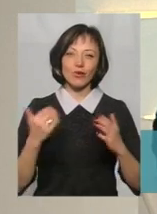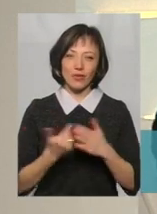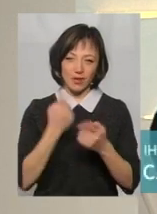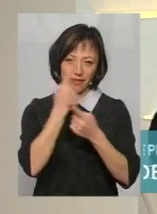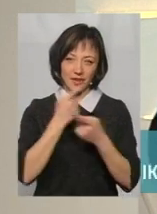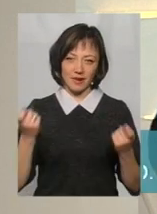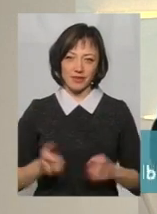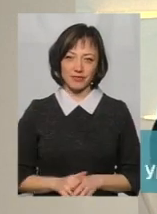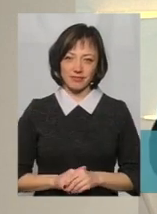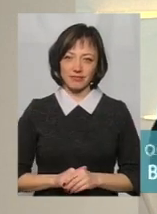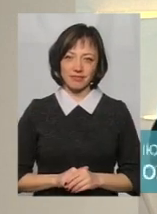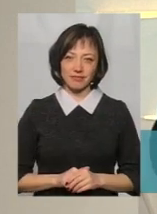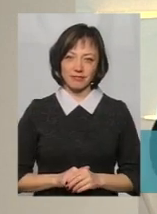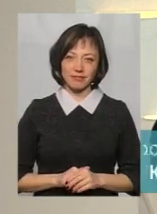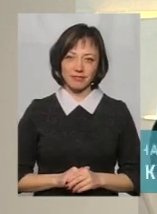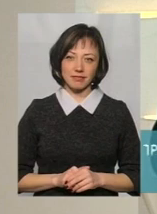ефірів.